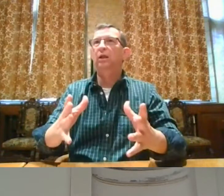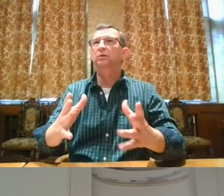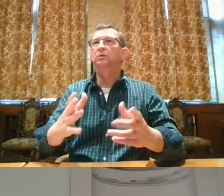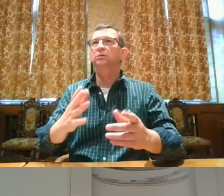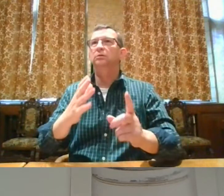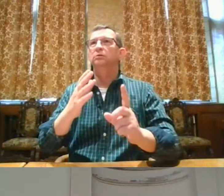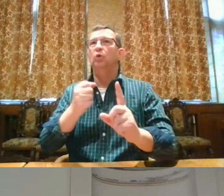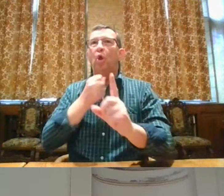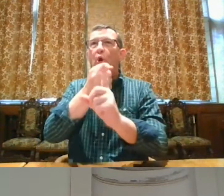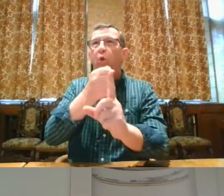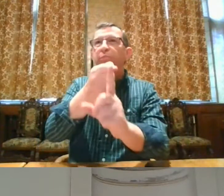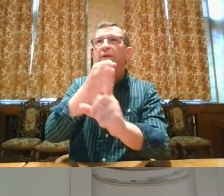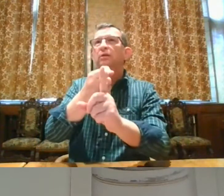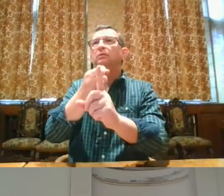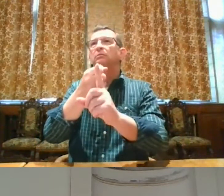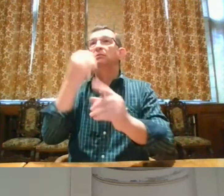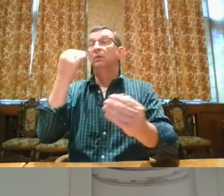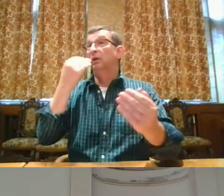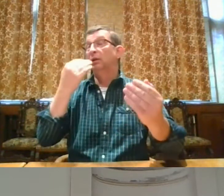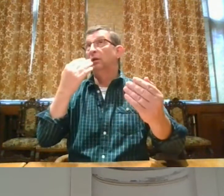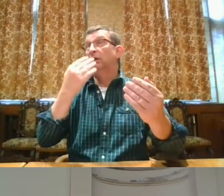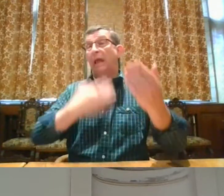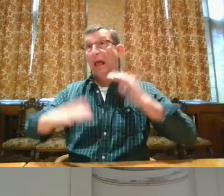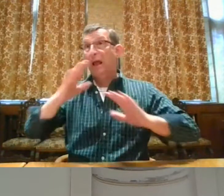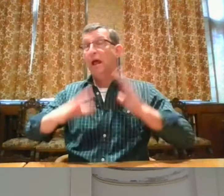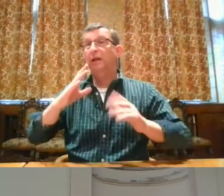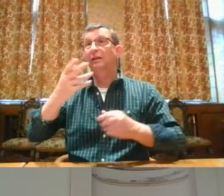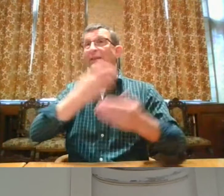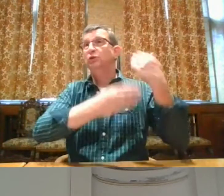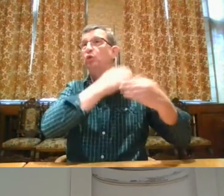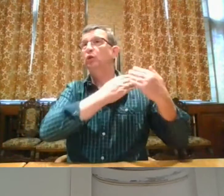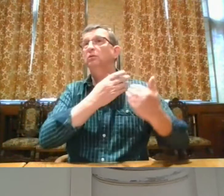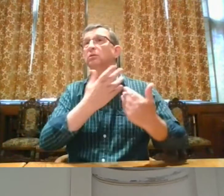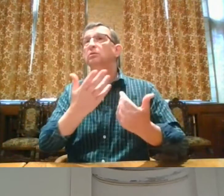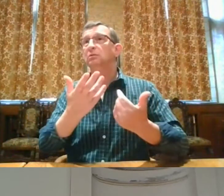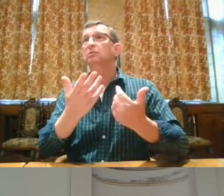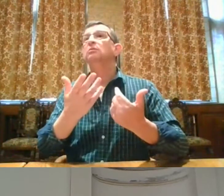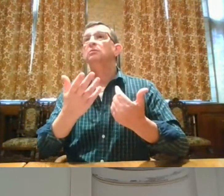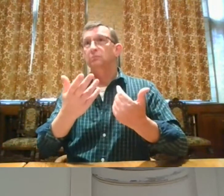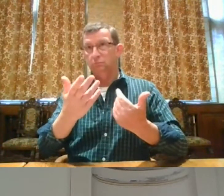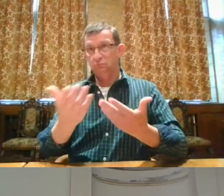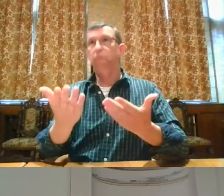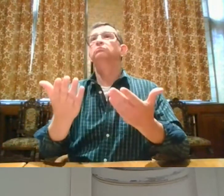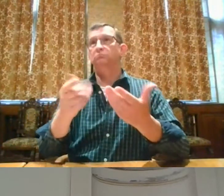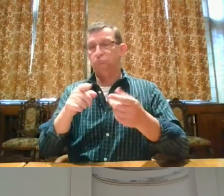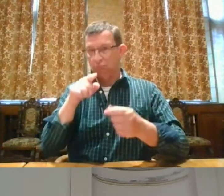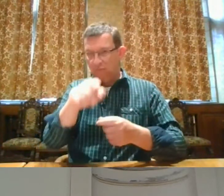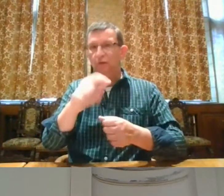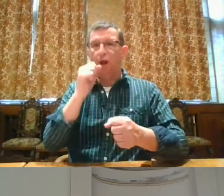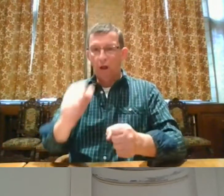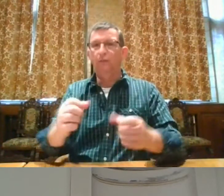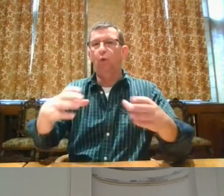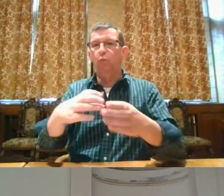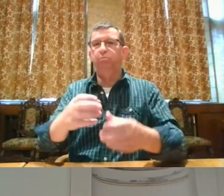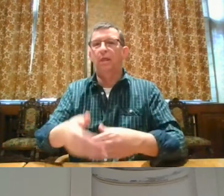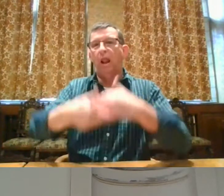die verantwoordelijk is voor het lobbyen van alles wat erfgoed en geschiedenis te maken heeft.